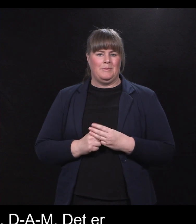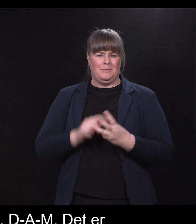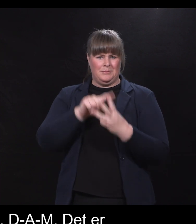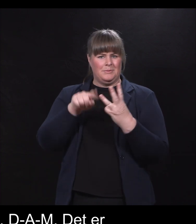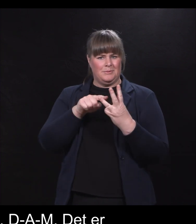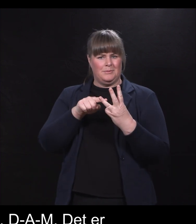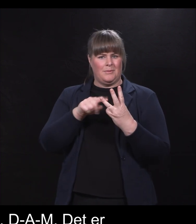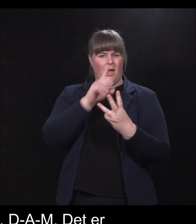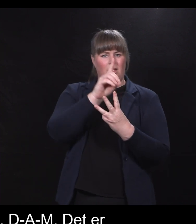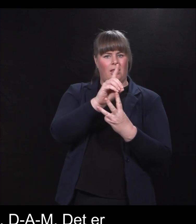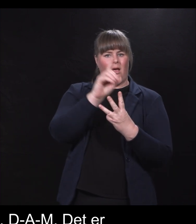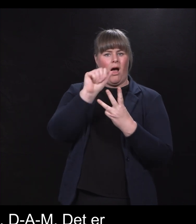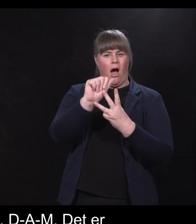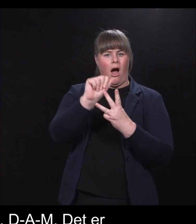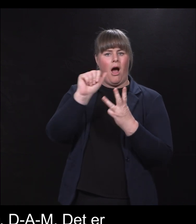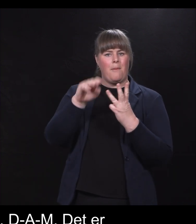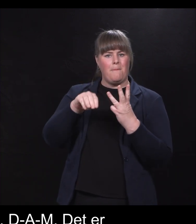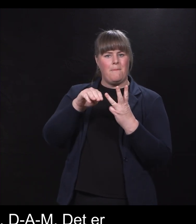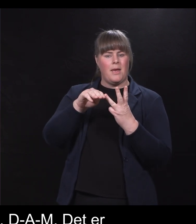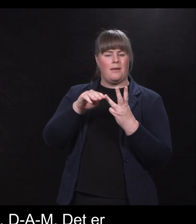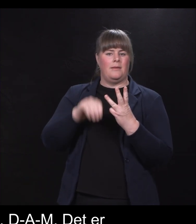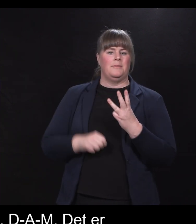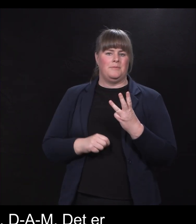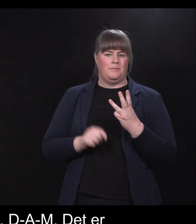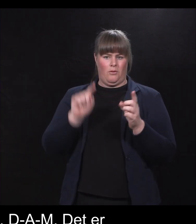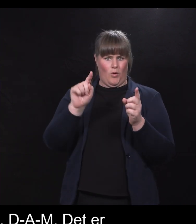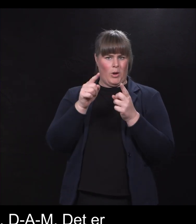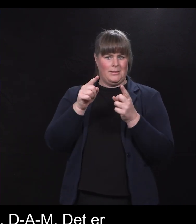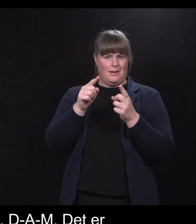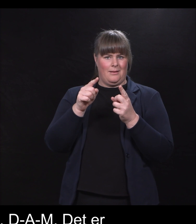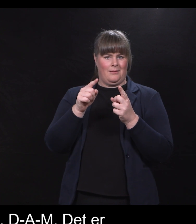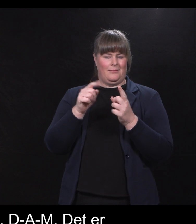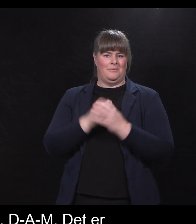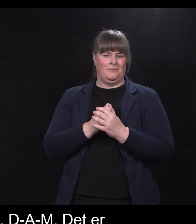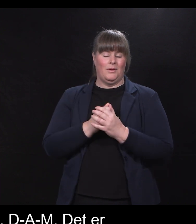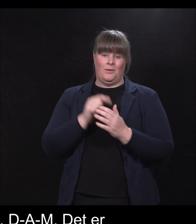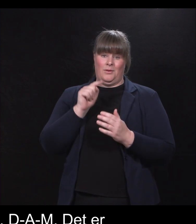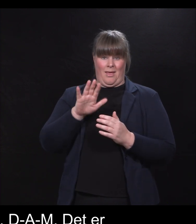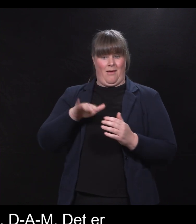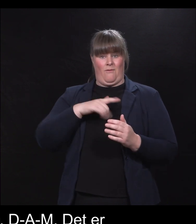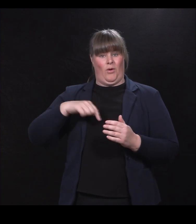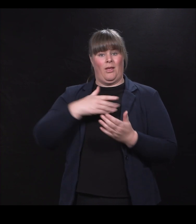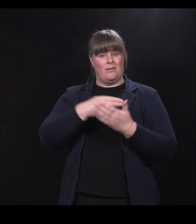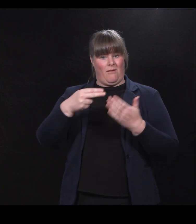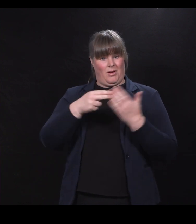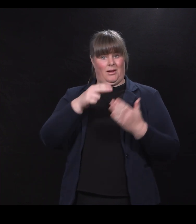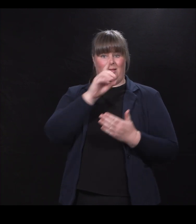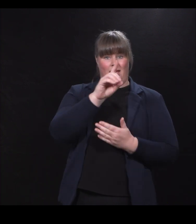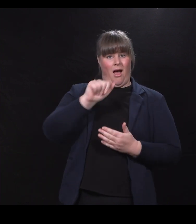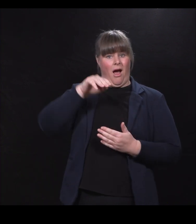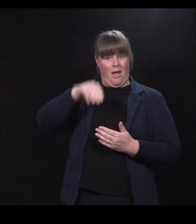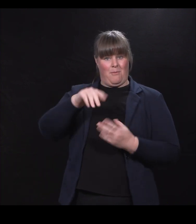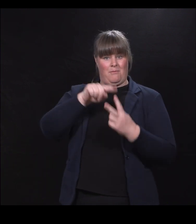forkortelsene i Damm. D-A-M. Og det er det bokstavene i navnet vårt står for. Og det er tre